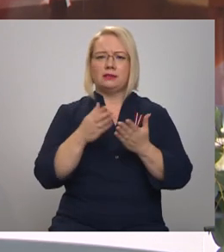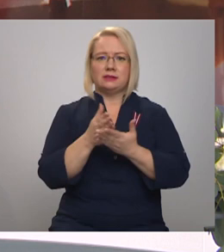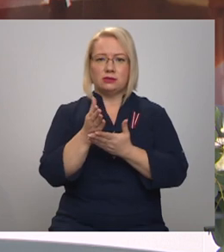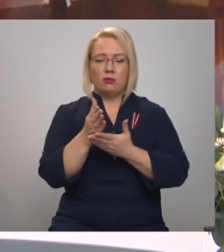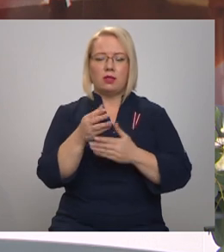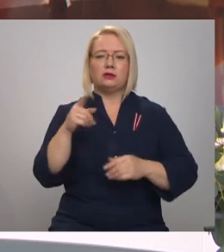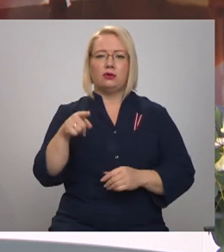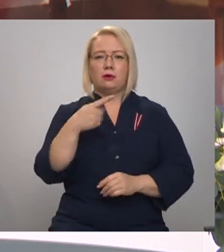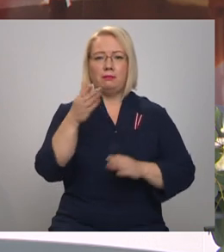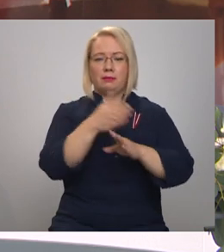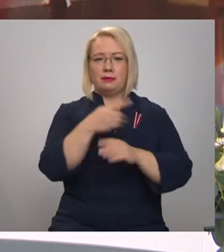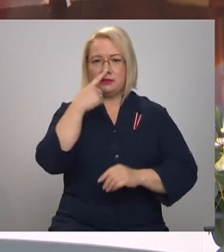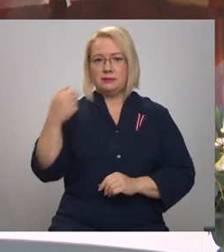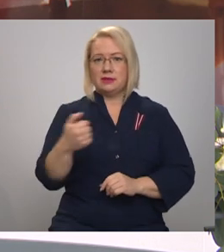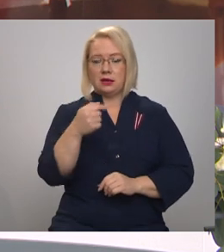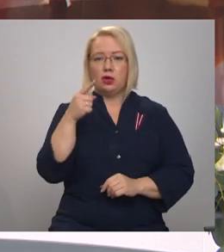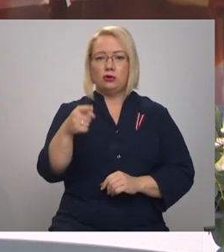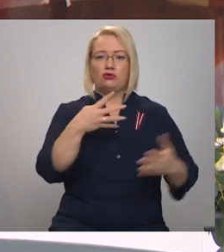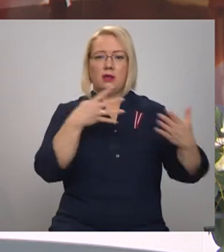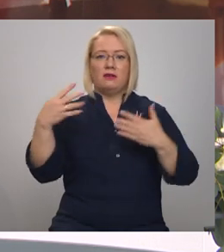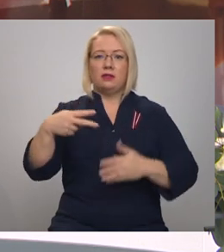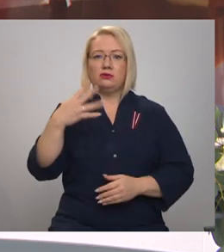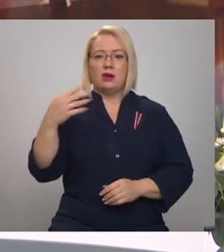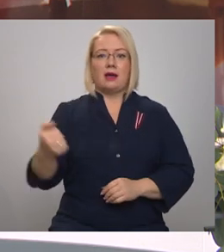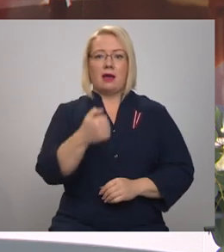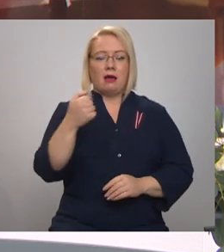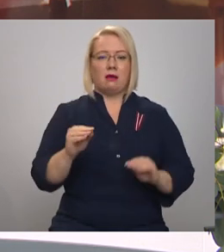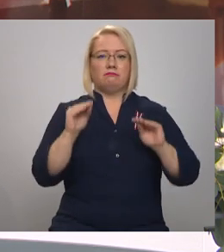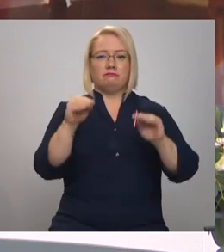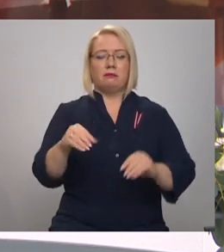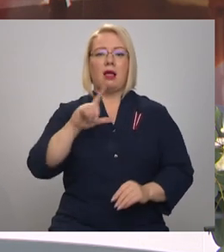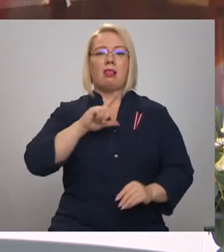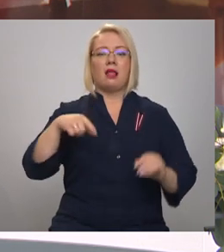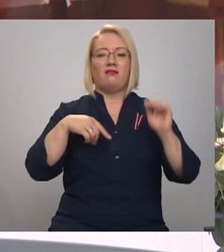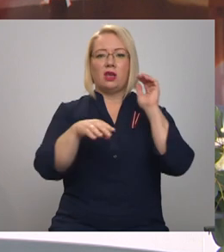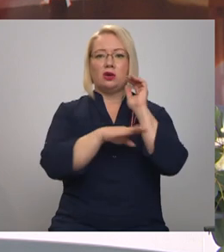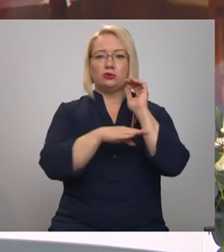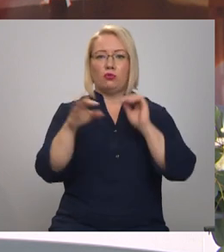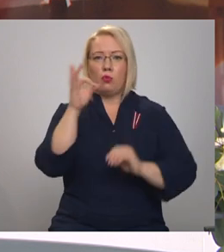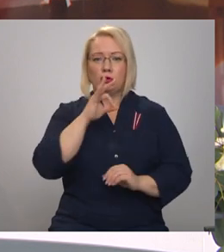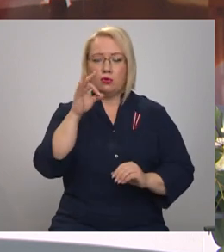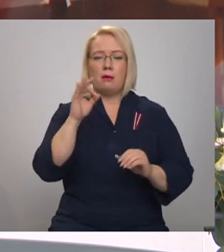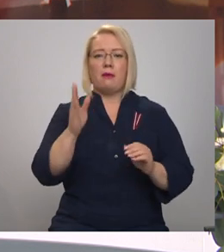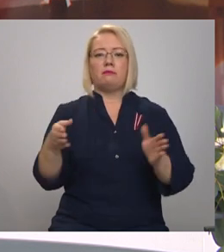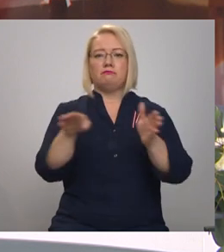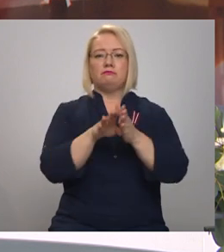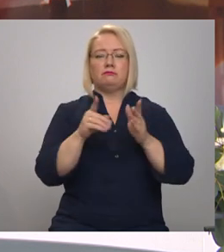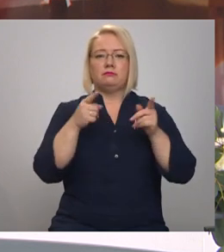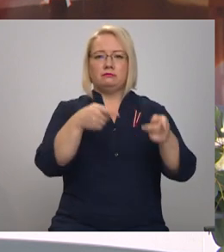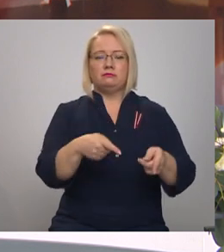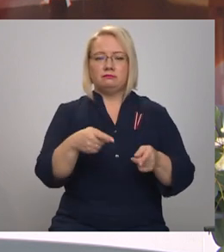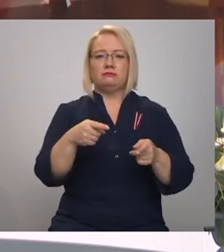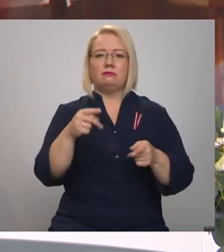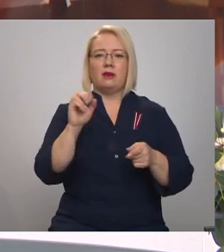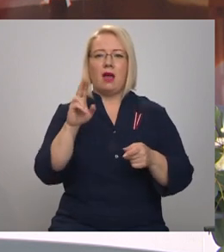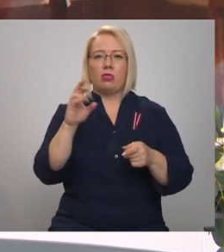pirms simtgadiem 1924. gadā tur tika iestādīts Latvijas ozols par godu mūsu dalībai Nācija līgā. Šī koka